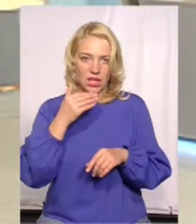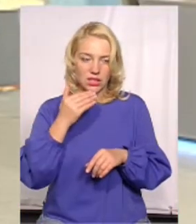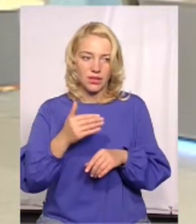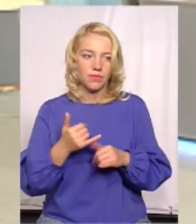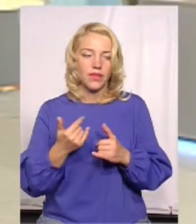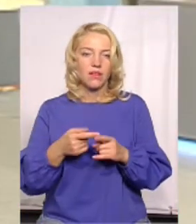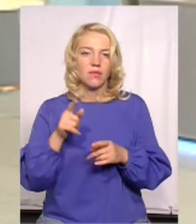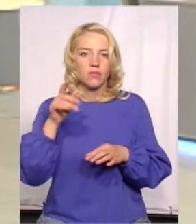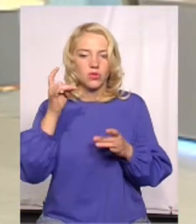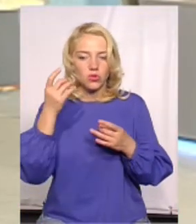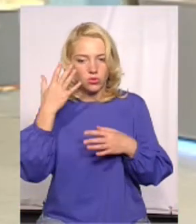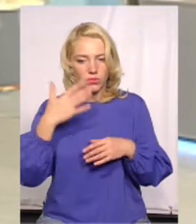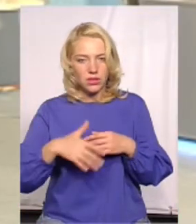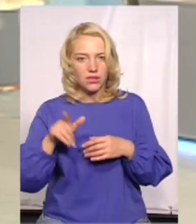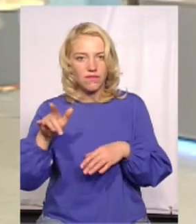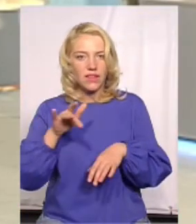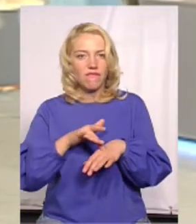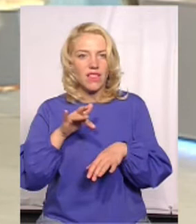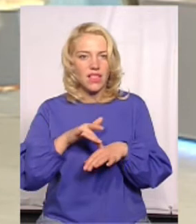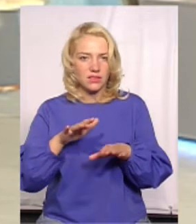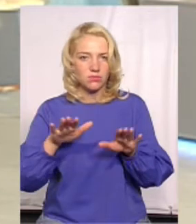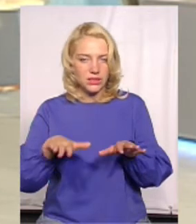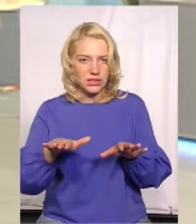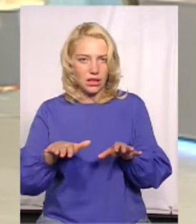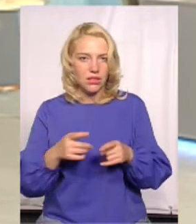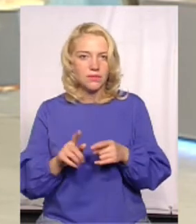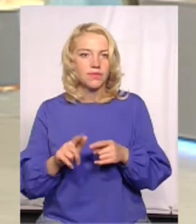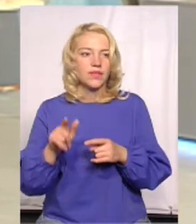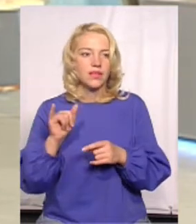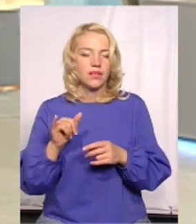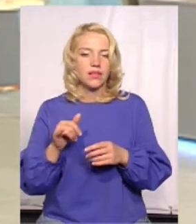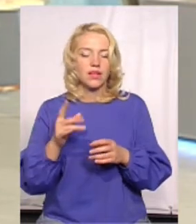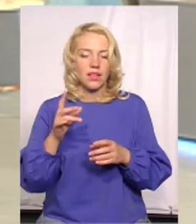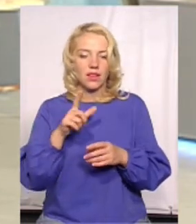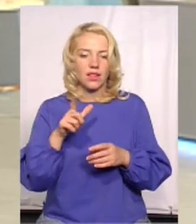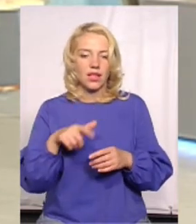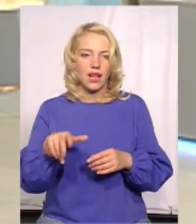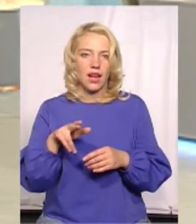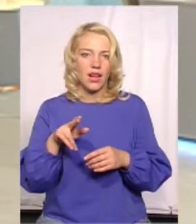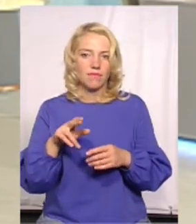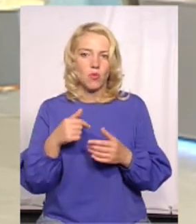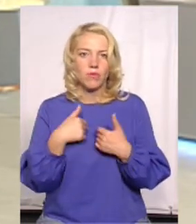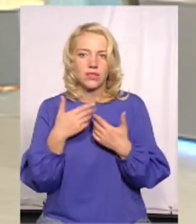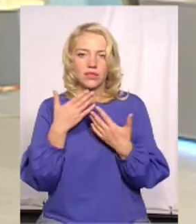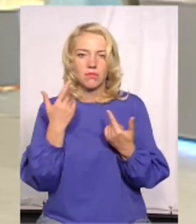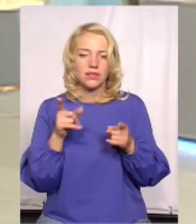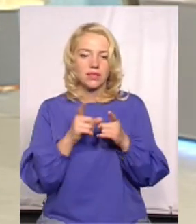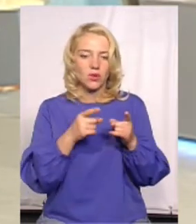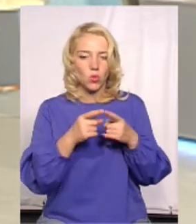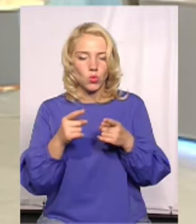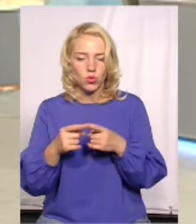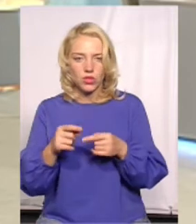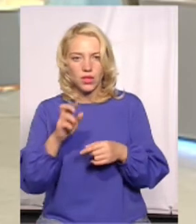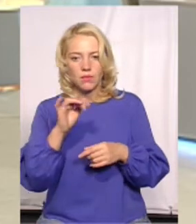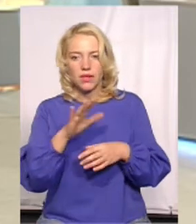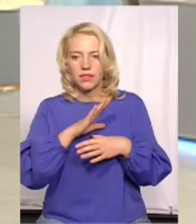справжнього фаната міста, розумієте, він ж усі локації... Важно, для усоблення духу міста в мене нема таких закуточків, які б не